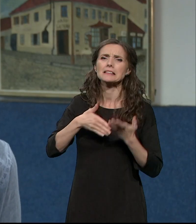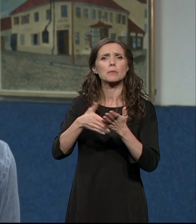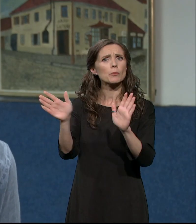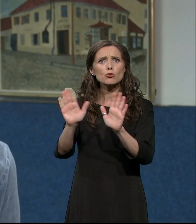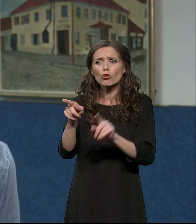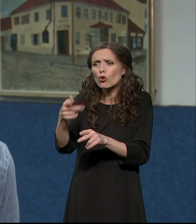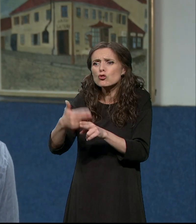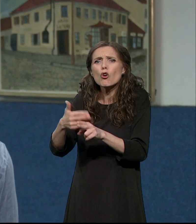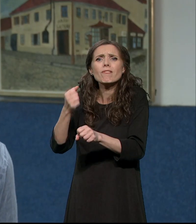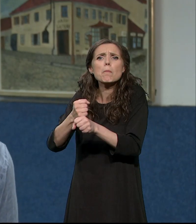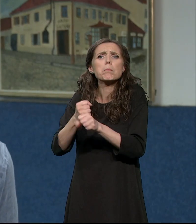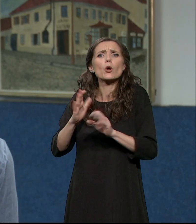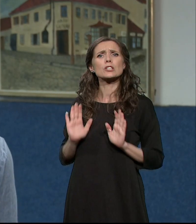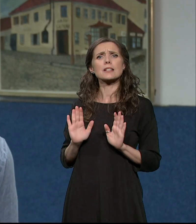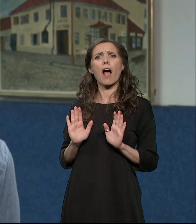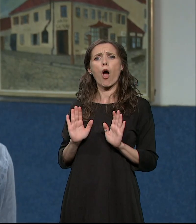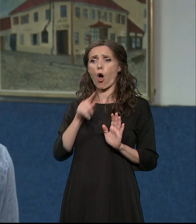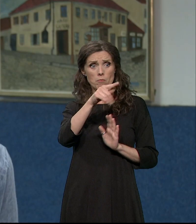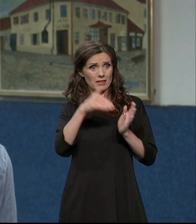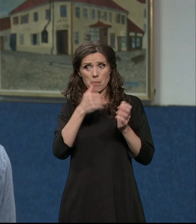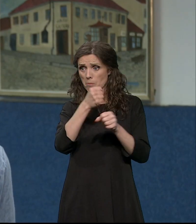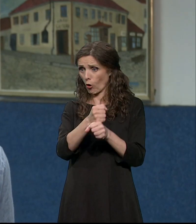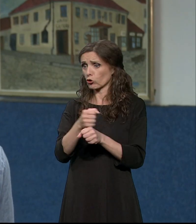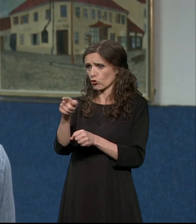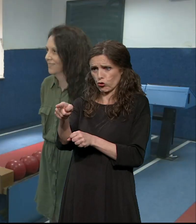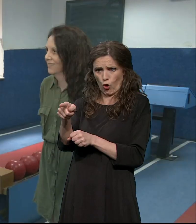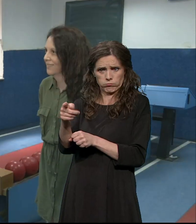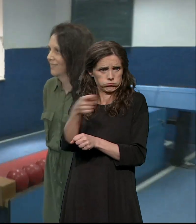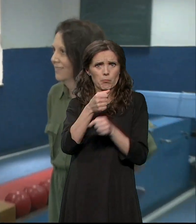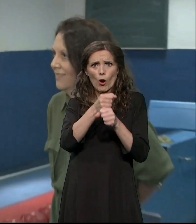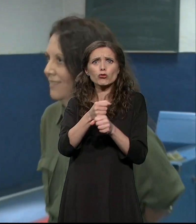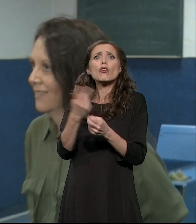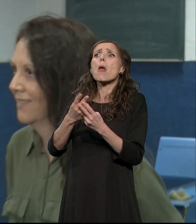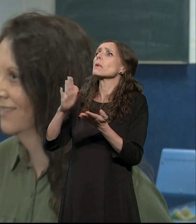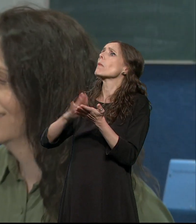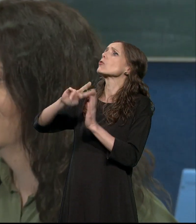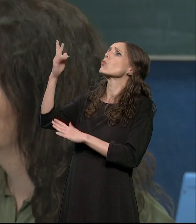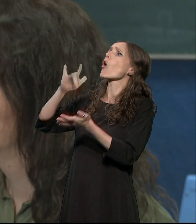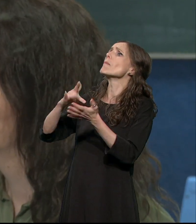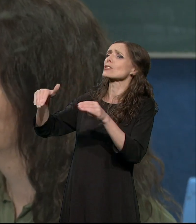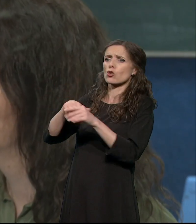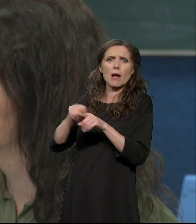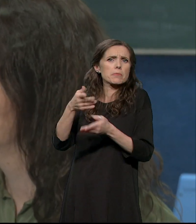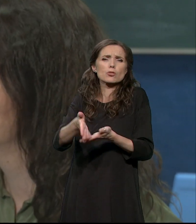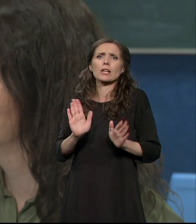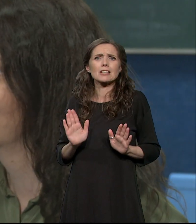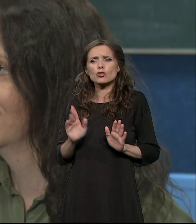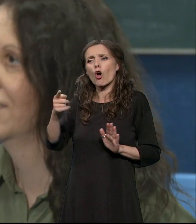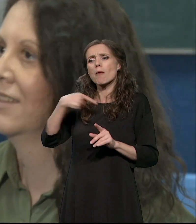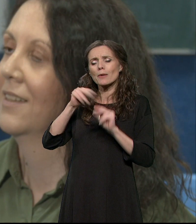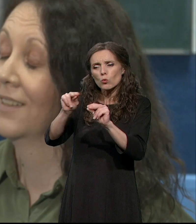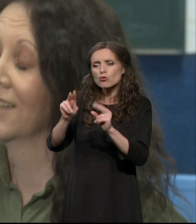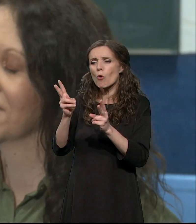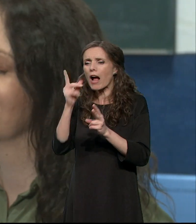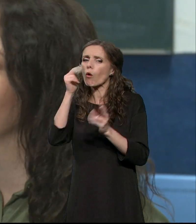posao da vi nekom pružate podršku. Da je to zaposlenje kao bilo koje drugo. Uče o ljudskim pravima, o nekom nenasilnom rešavanju